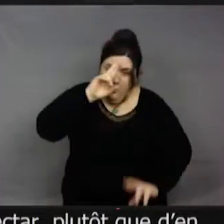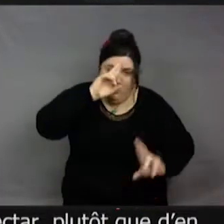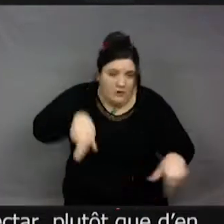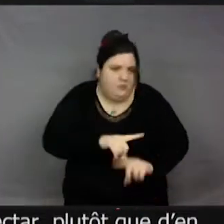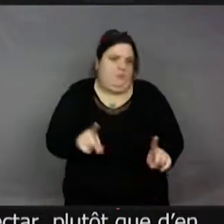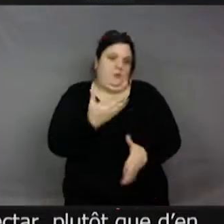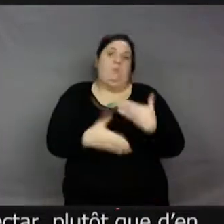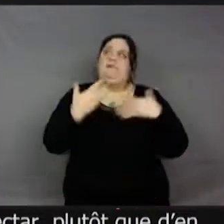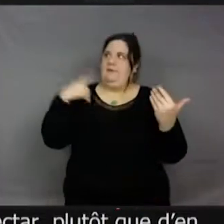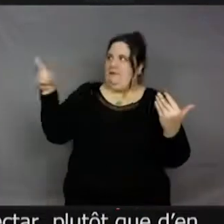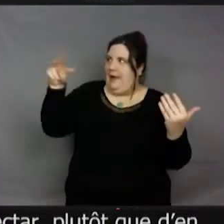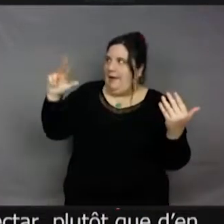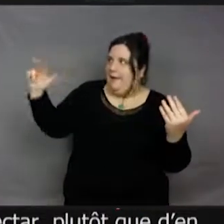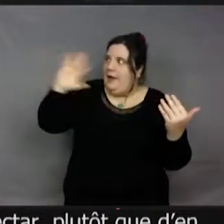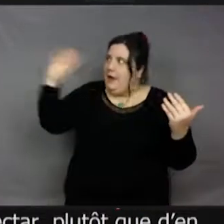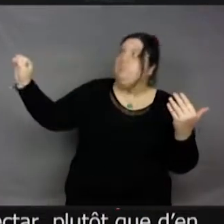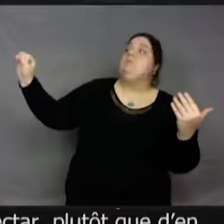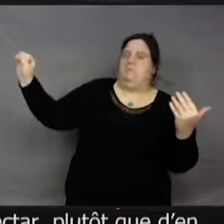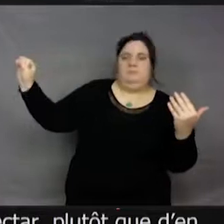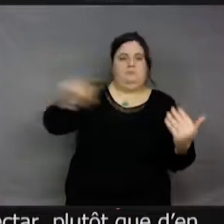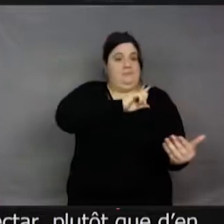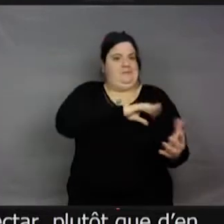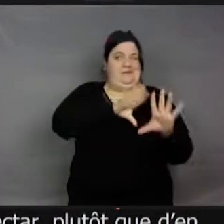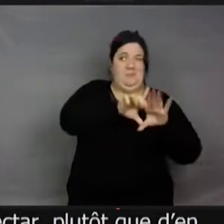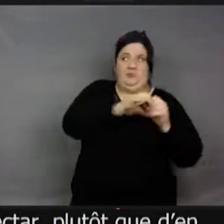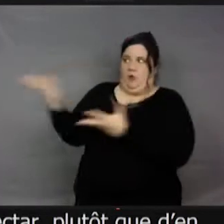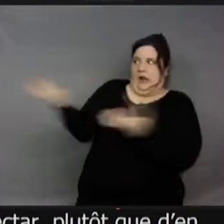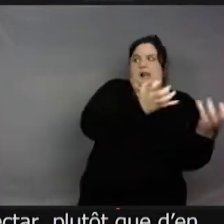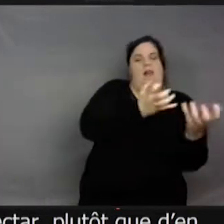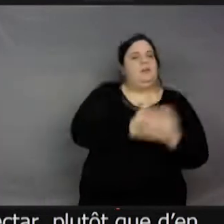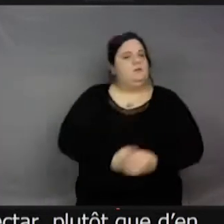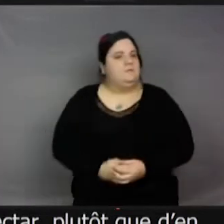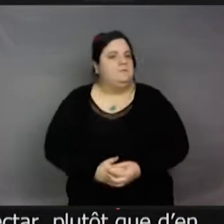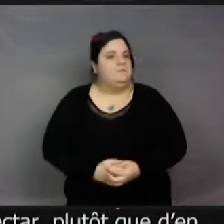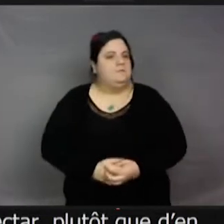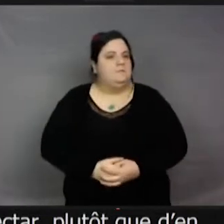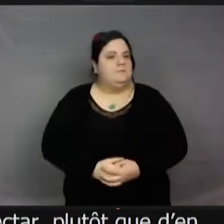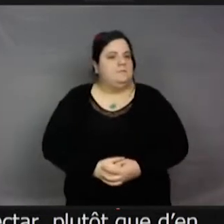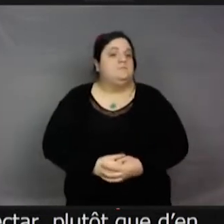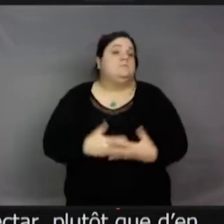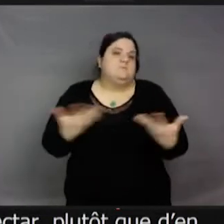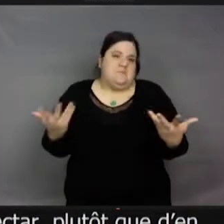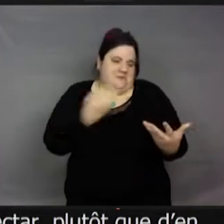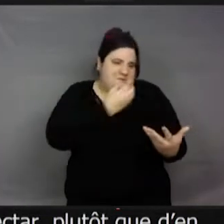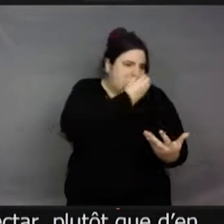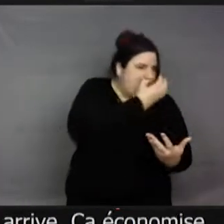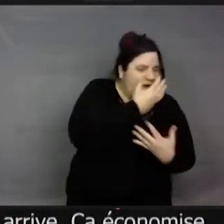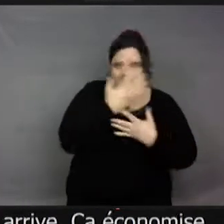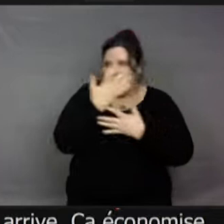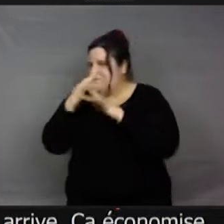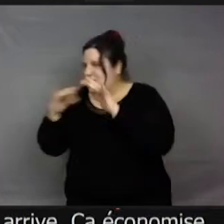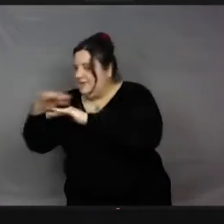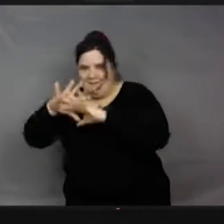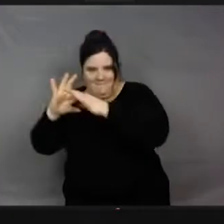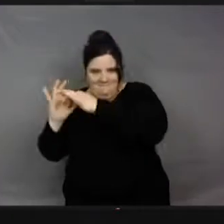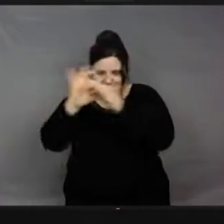économise de l'énergie. Et donc, on apprend plein de choses sur les liens fleurs-insectes. Et on a appris aussi il n pas très longtemps